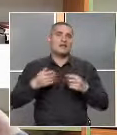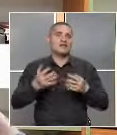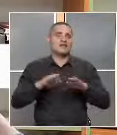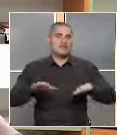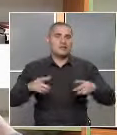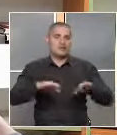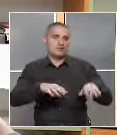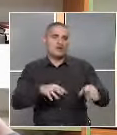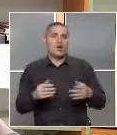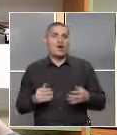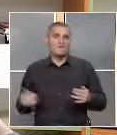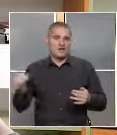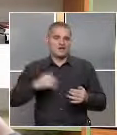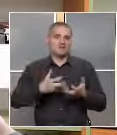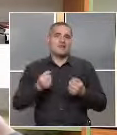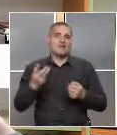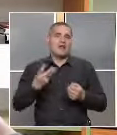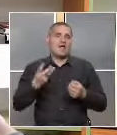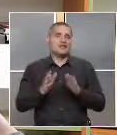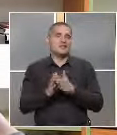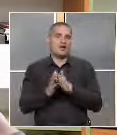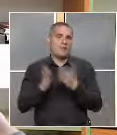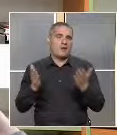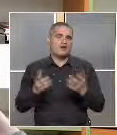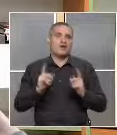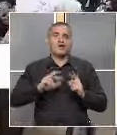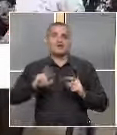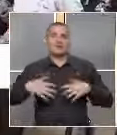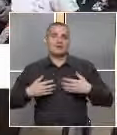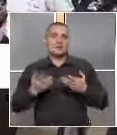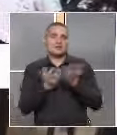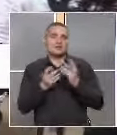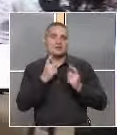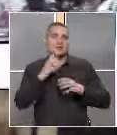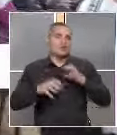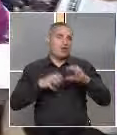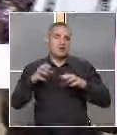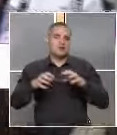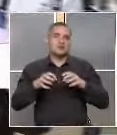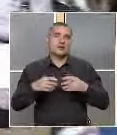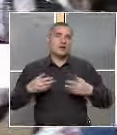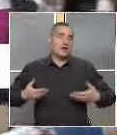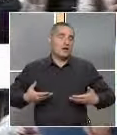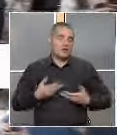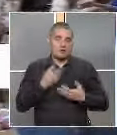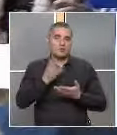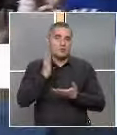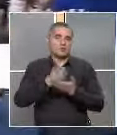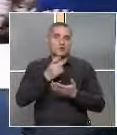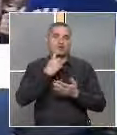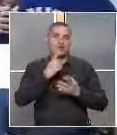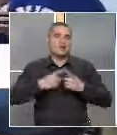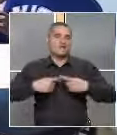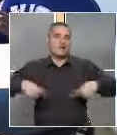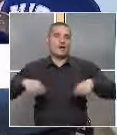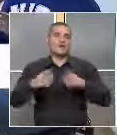други деца, влизат от вратата и казват, искам всички чудовища да прочета. Интересна тенденция се наблюдава последните години